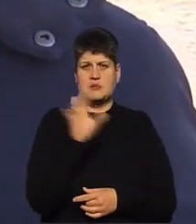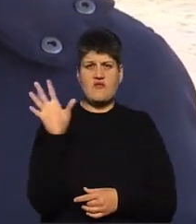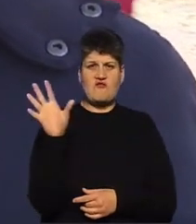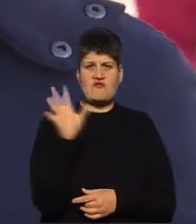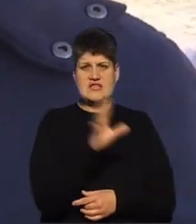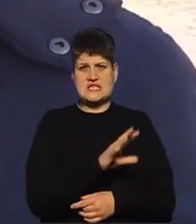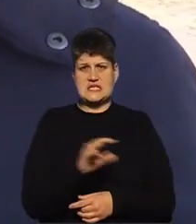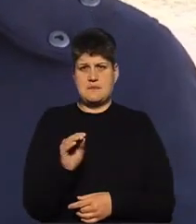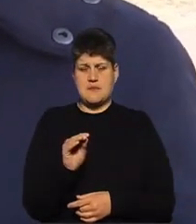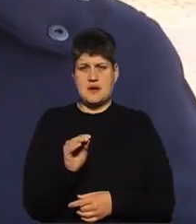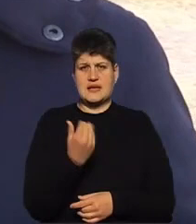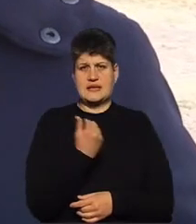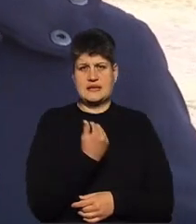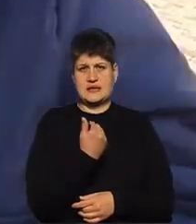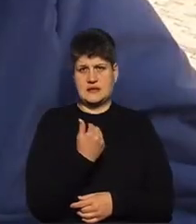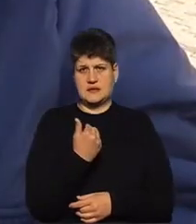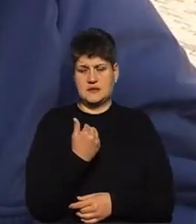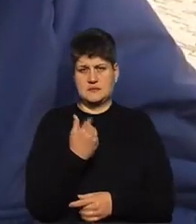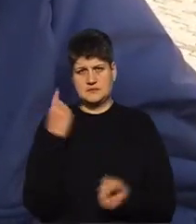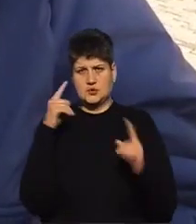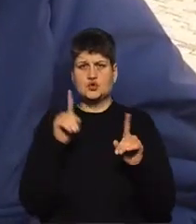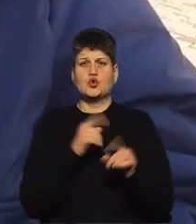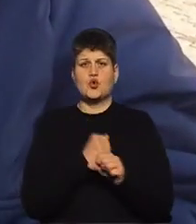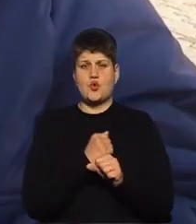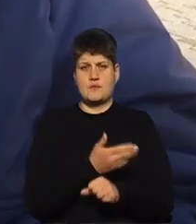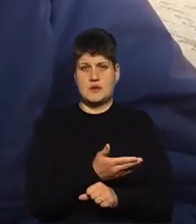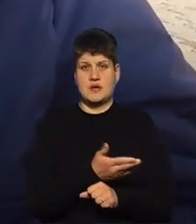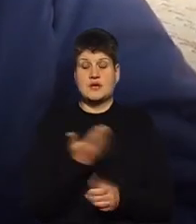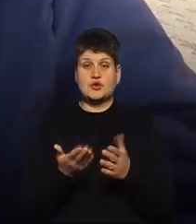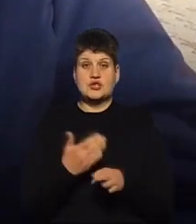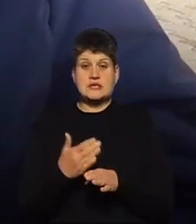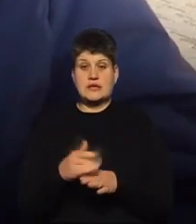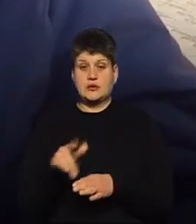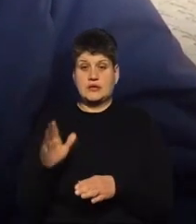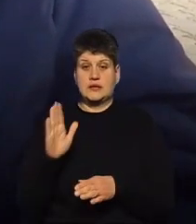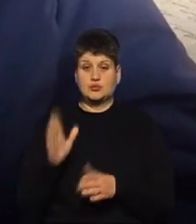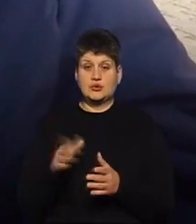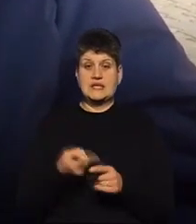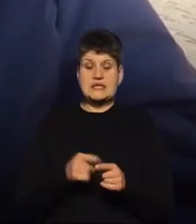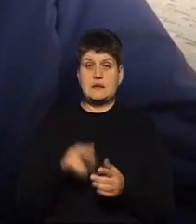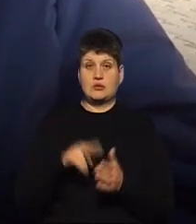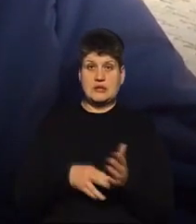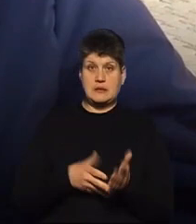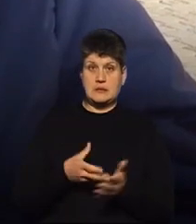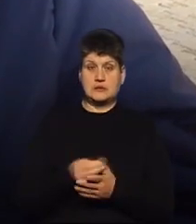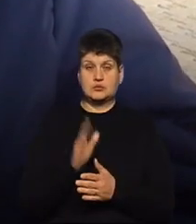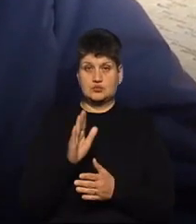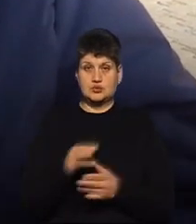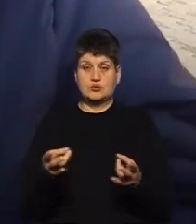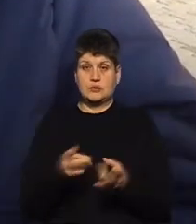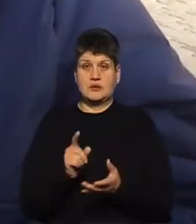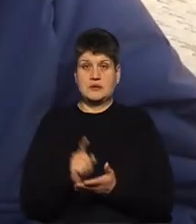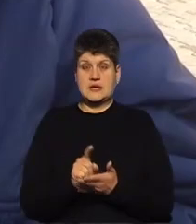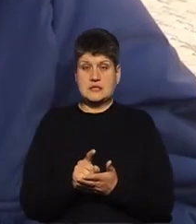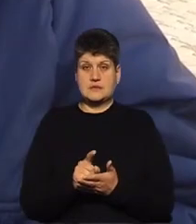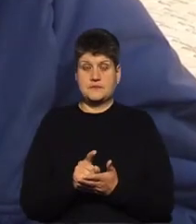їхніми замашками, вони роблять. Якщо буде частина людей, яка буде ці податки сплачувати, тоді будемо потребувати пенсію. А